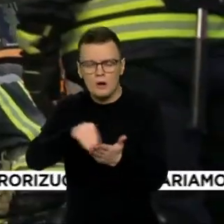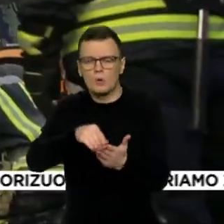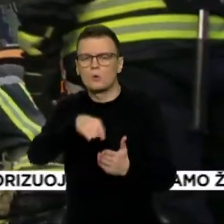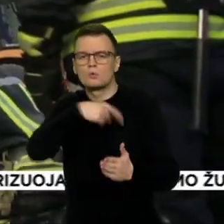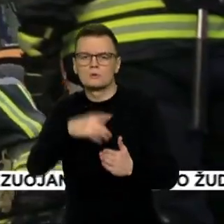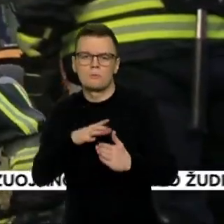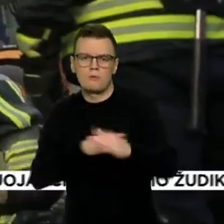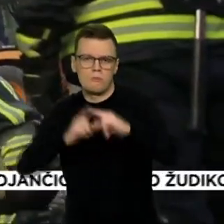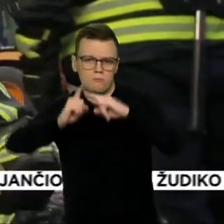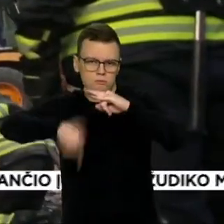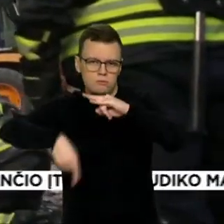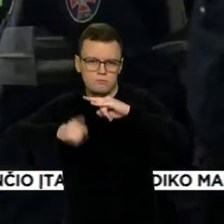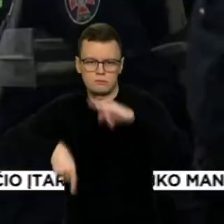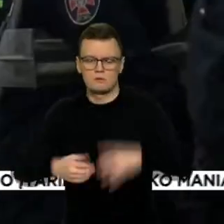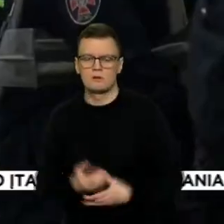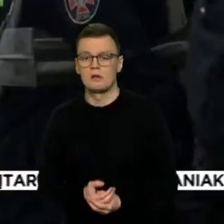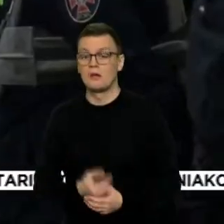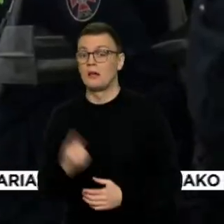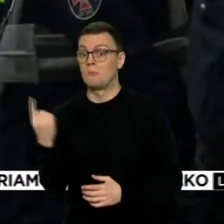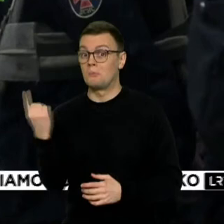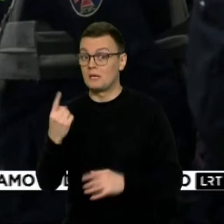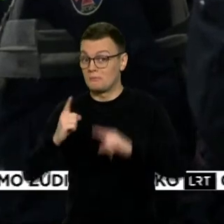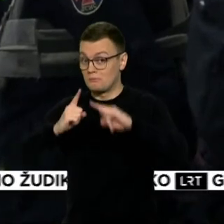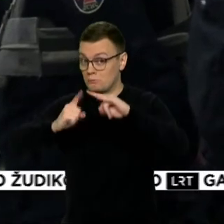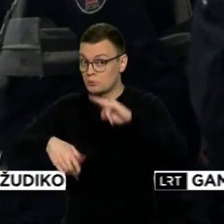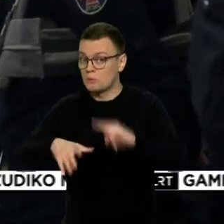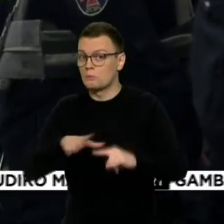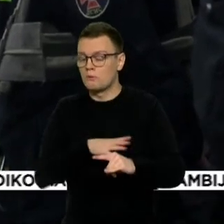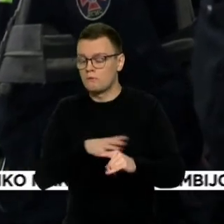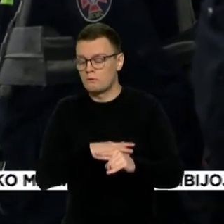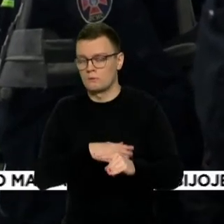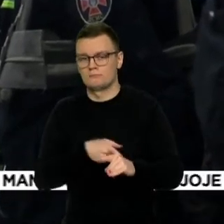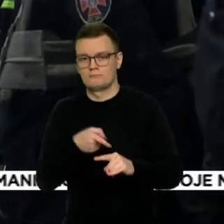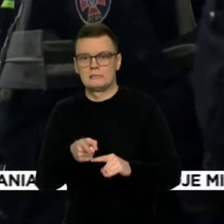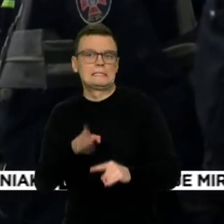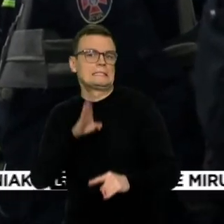Pirmosios raketos įgyvenamosius namus esą paleistos dar prieš aušrą.